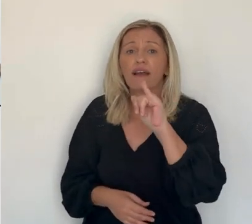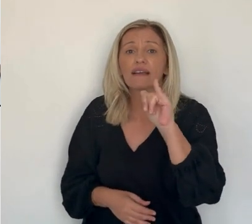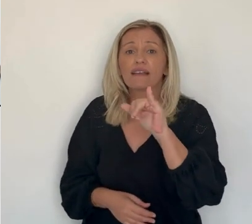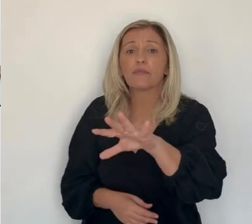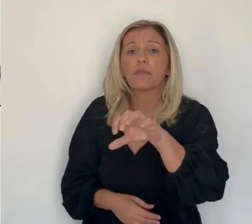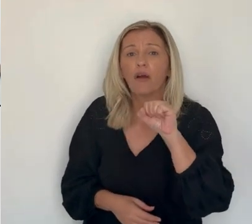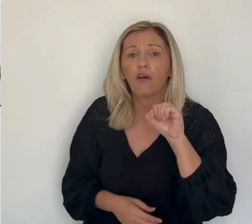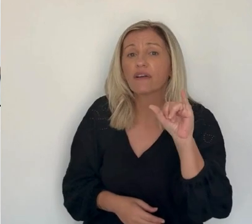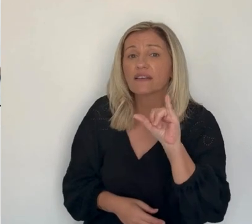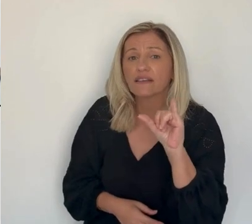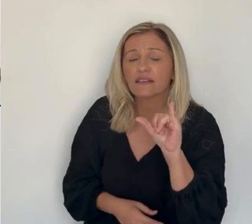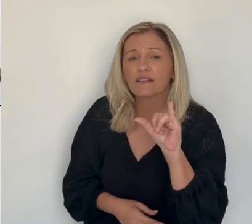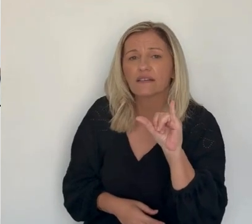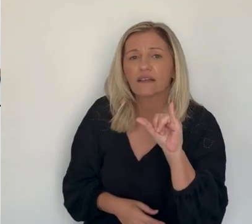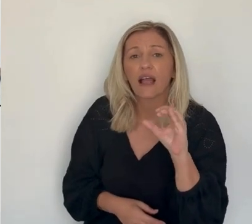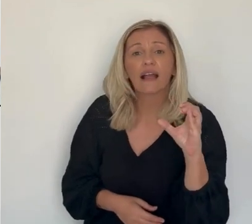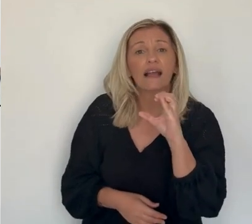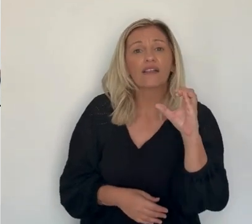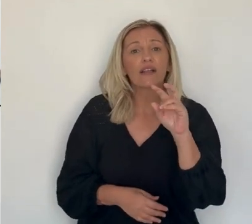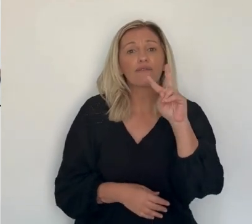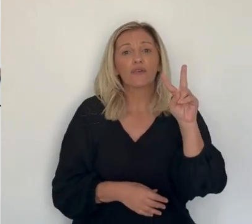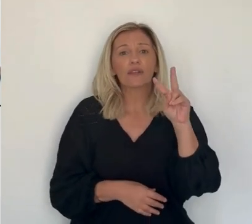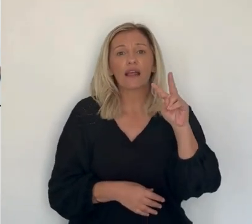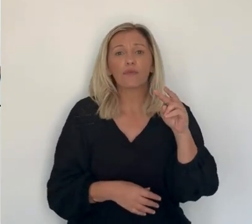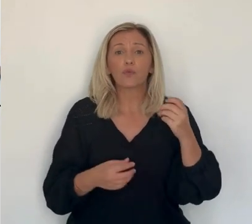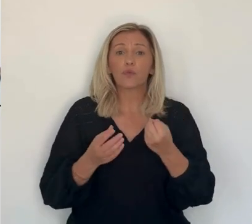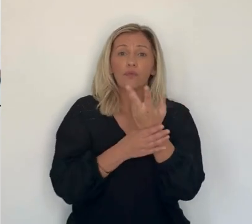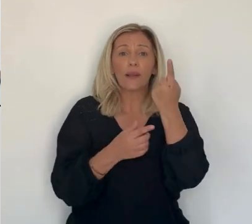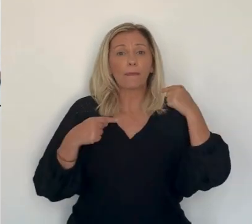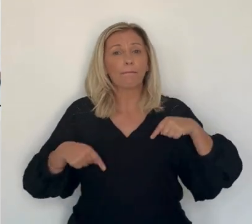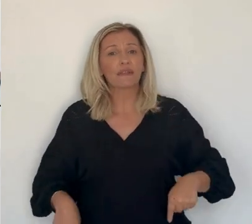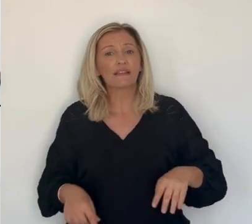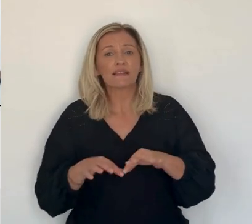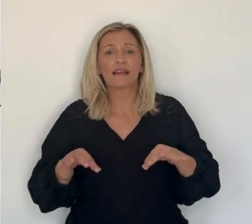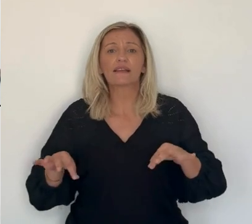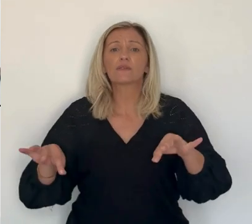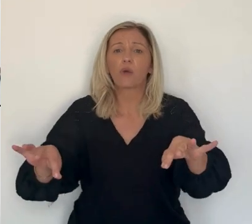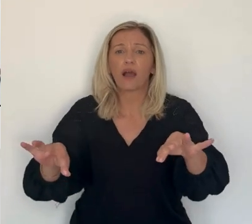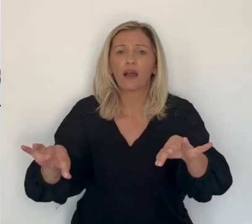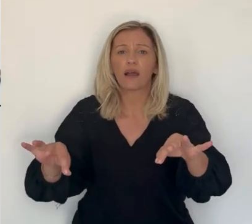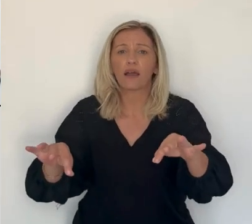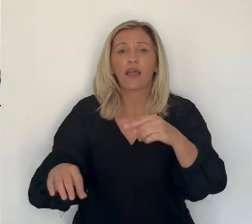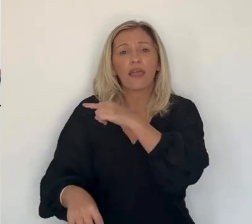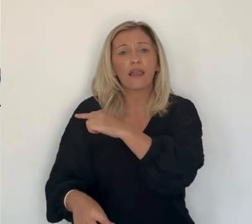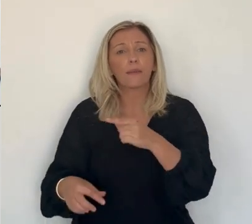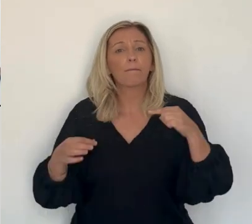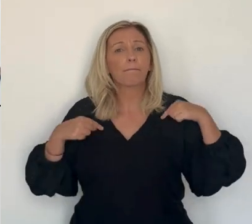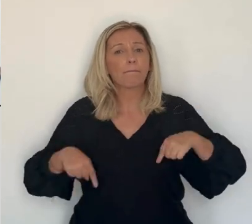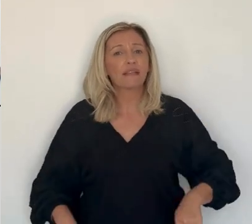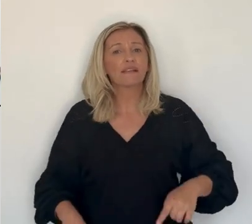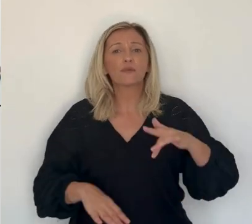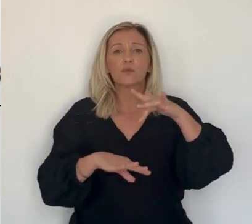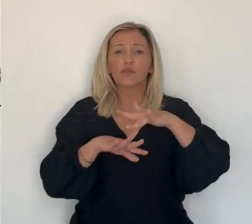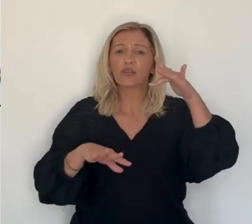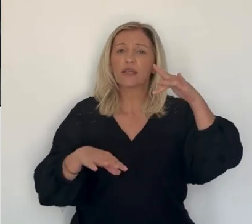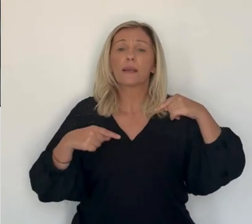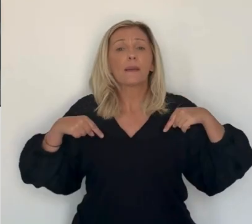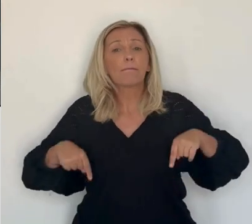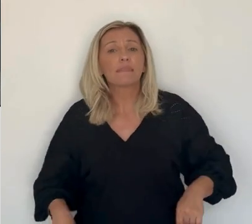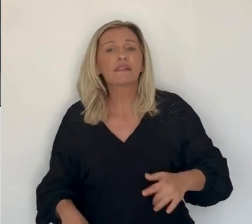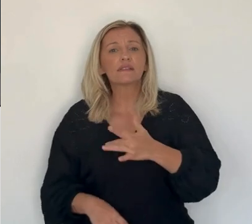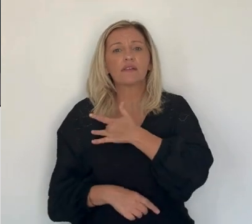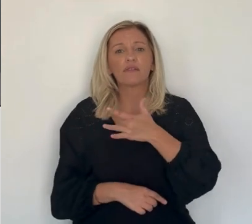verra. Maintenant il y a aussi l'action de Madame Vautrin. On verra qui prendra le dossier Corse.